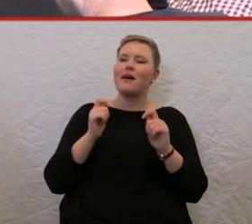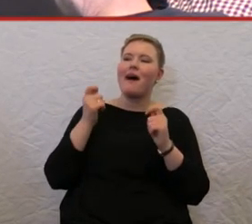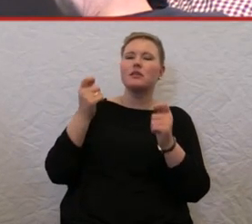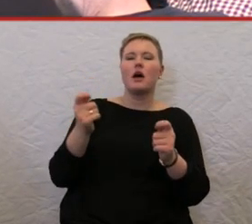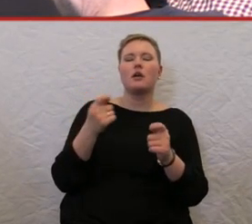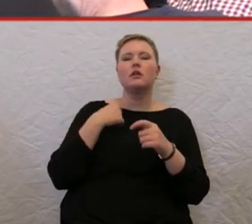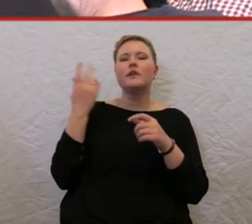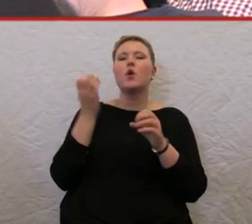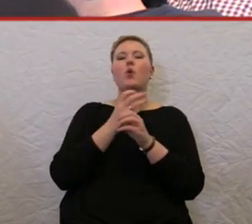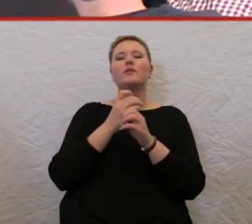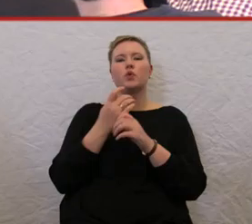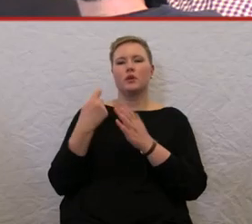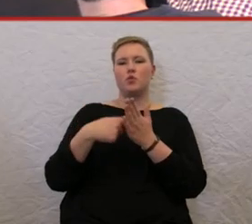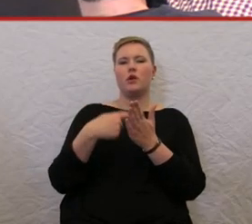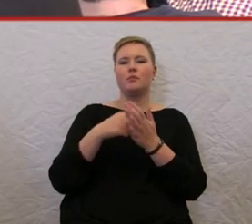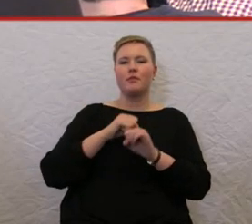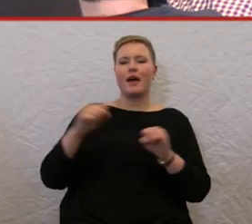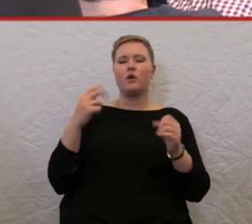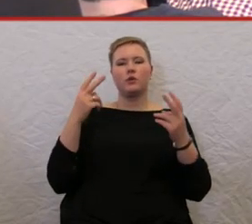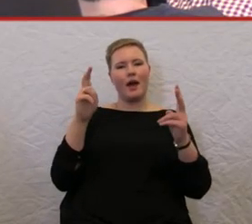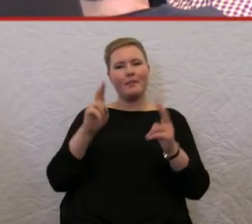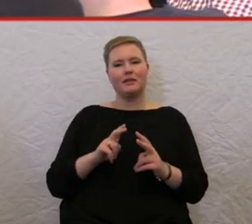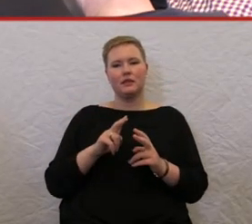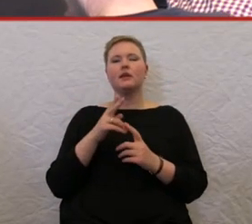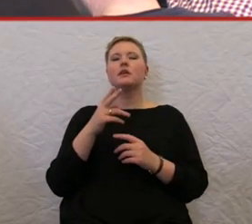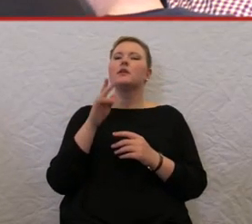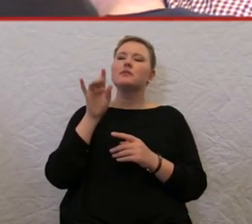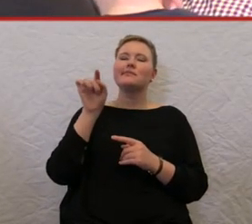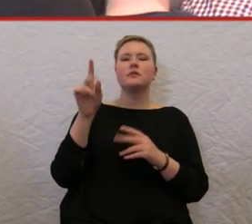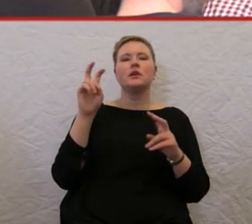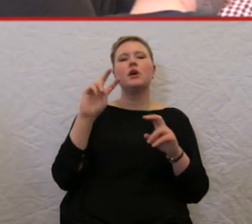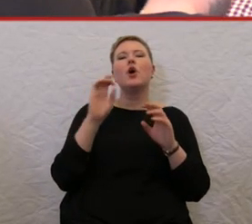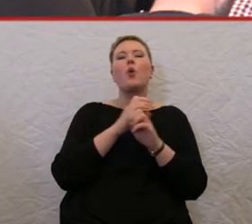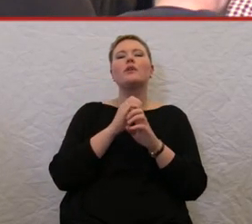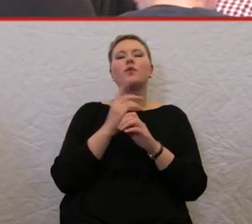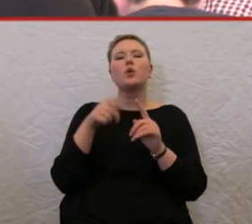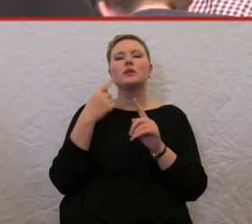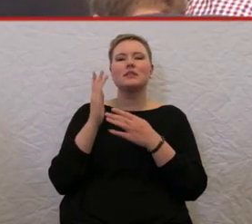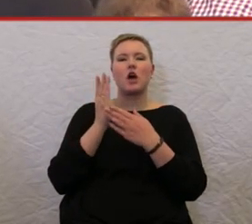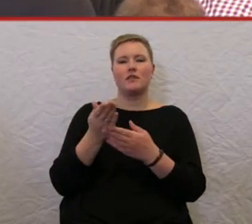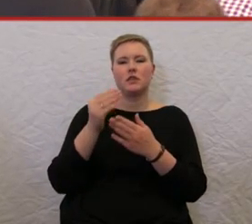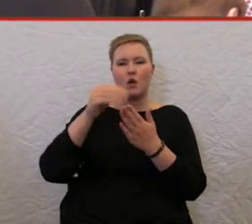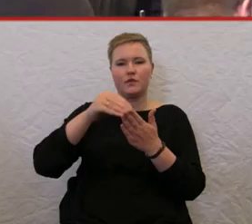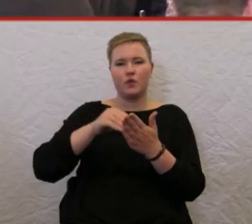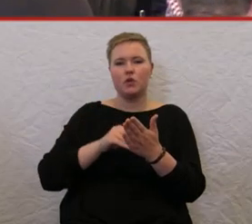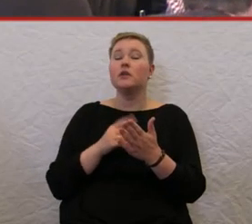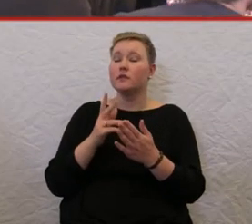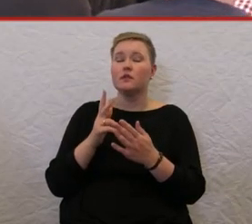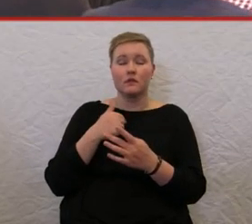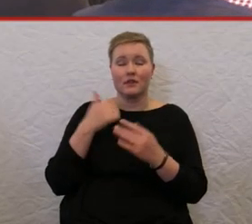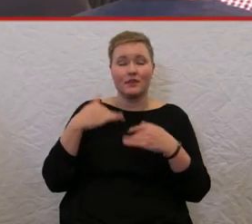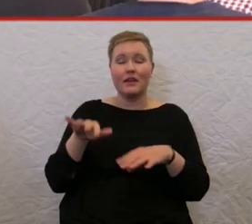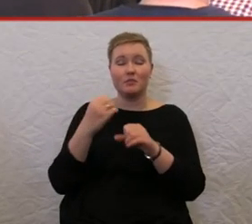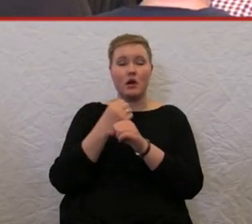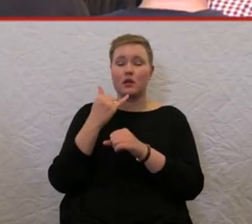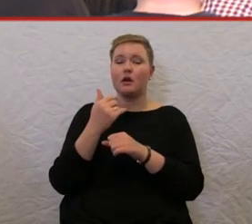Rundfunkgebührenbefreiung oder Ermäßigung beim sogenannten Rundfunkservice ausfüllen. Ich habe das mal gemacht. Das ist spannend. Also das ist